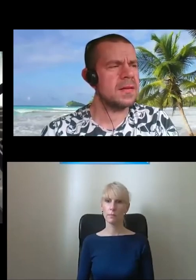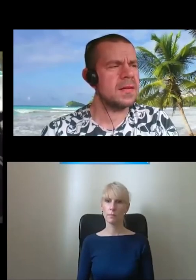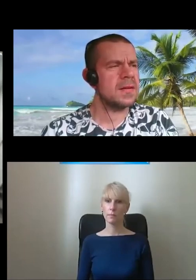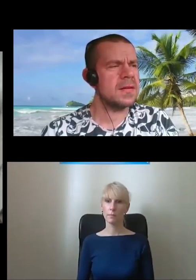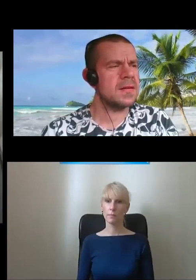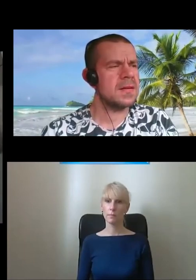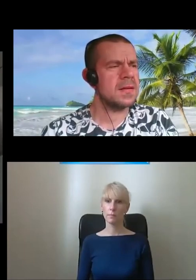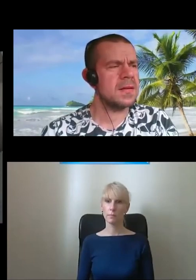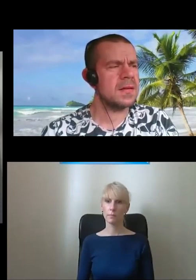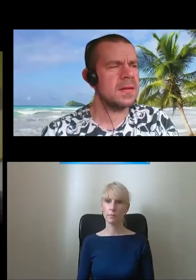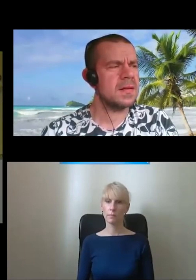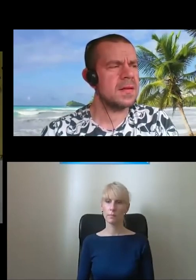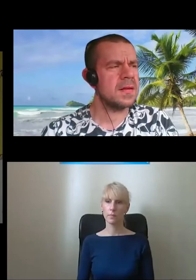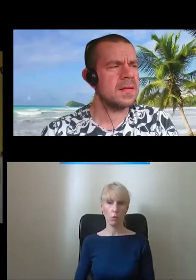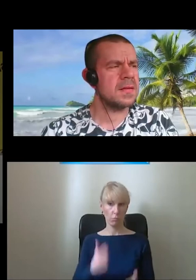Gotowy.